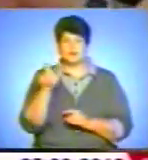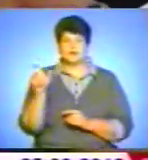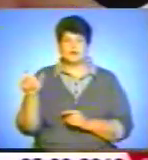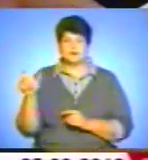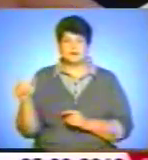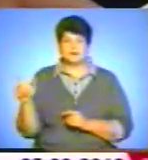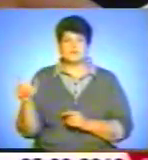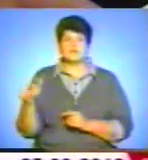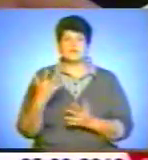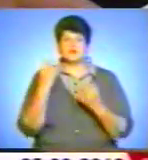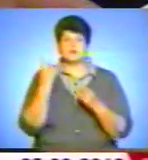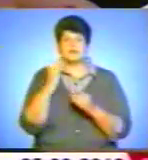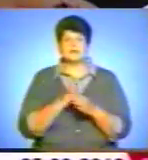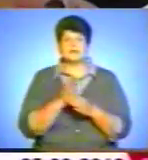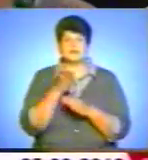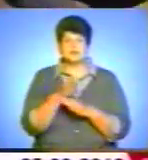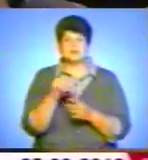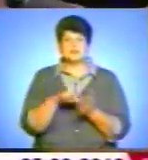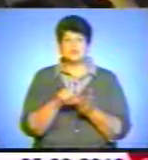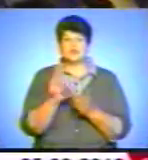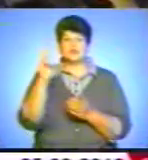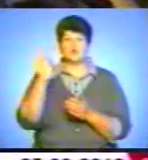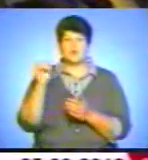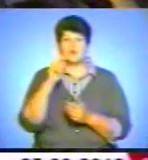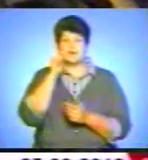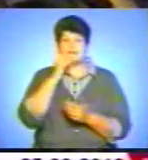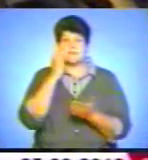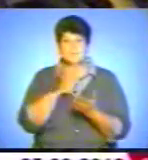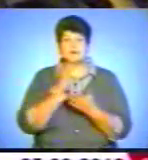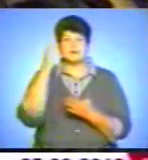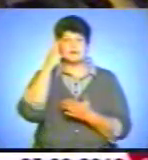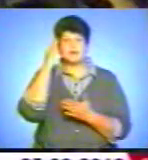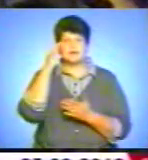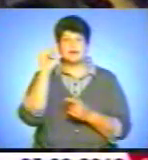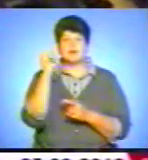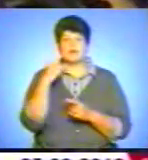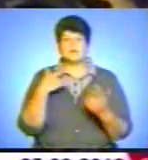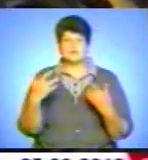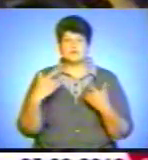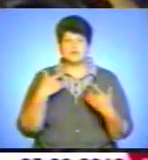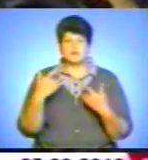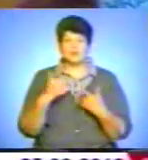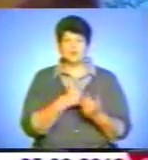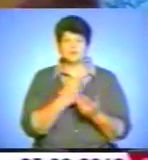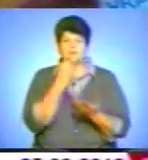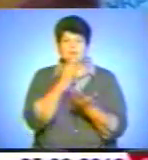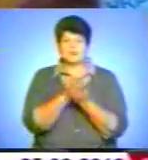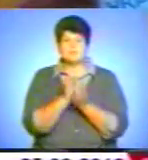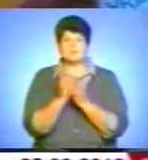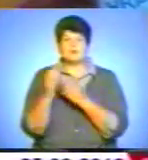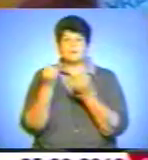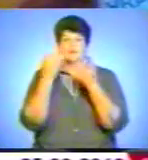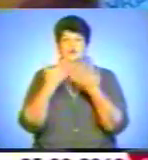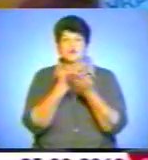Ще один гість – учасник шоу «Україна має талант» – лільковий театр «Десові». Планують також представити проєкт «Бібліотека просто